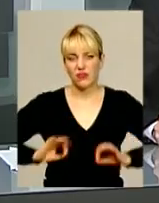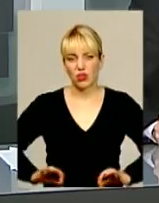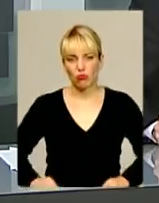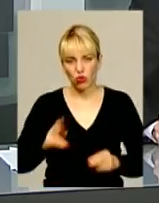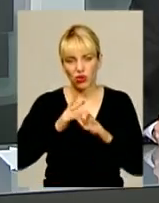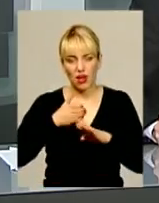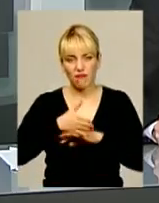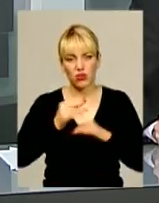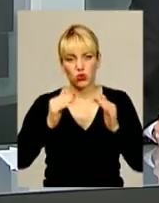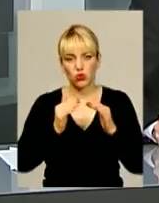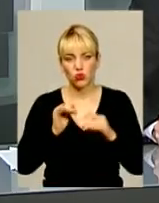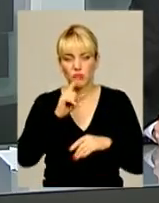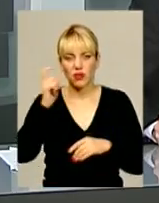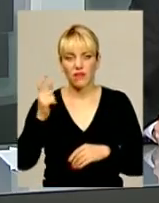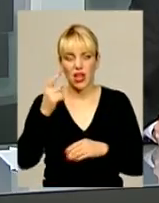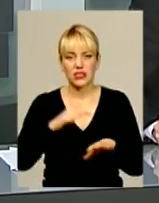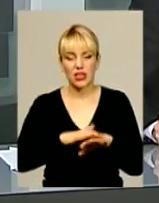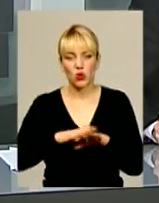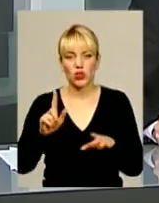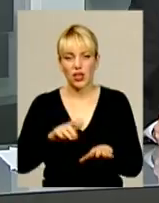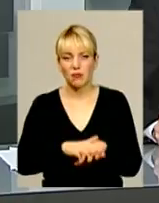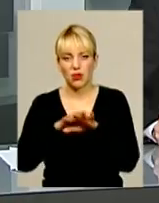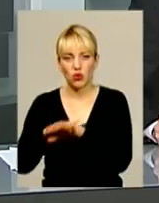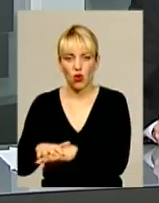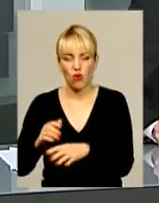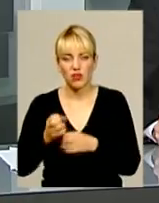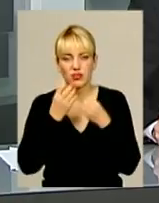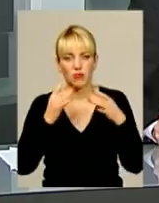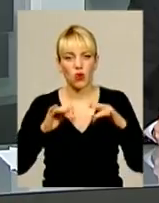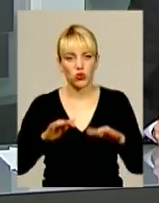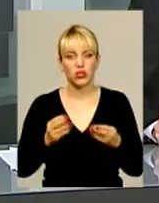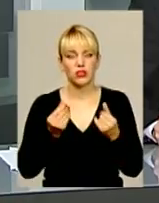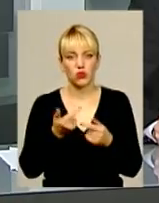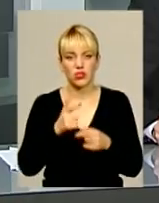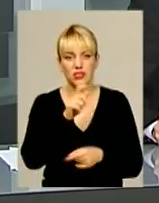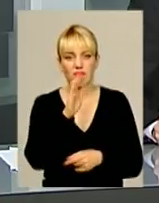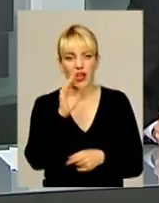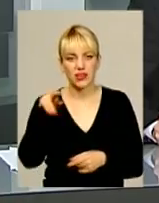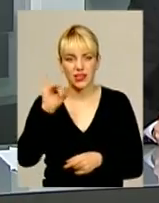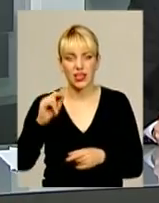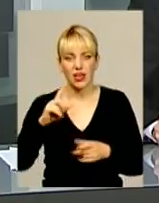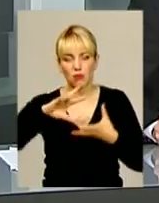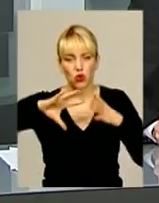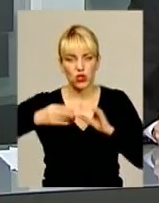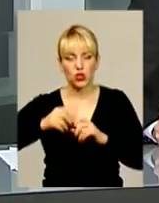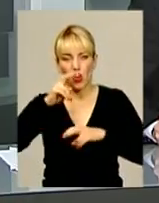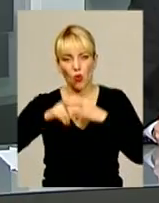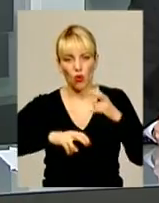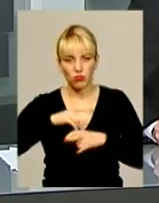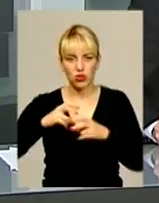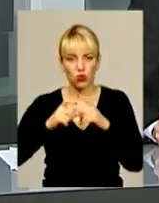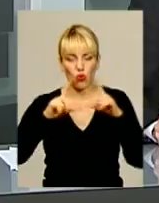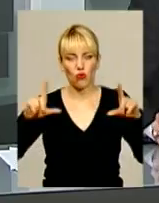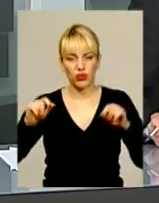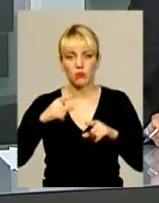додому і до власника рахунку, на який перераховувались благодійні кошти Леоніда Звади. Та про результати обшуків у